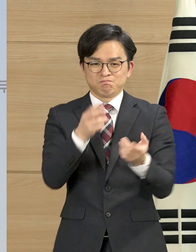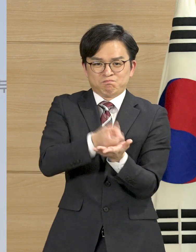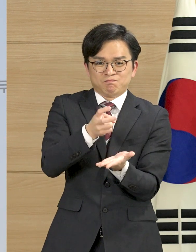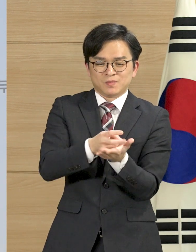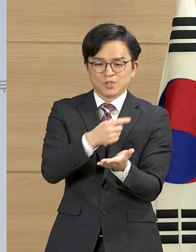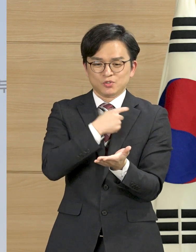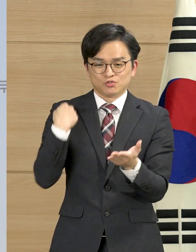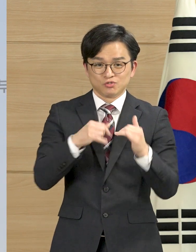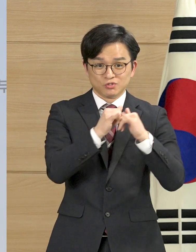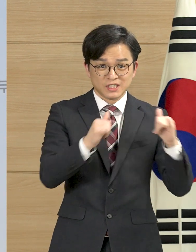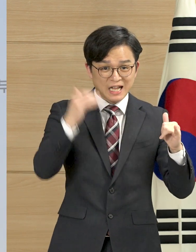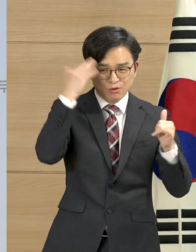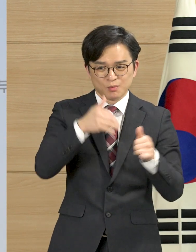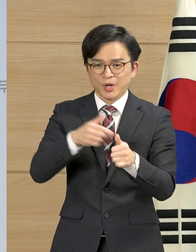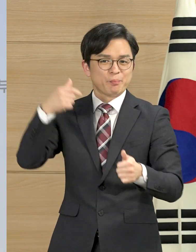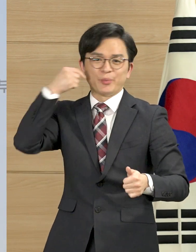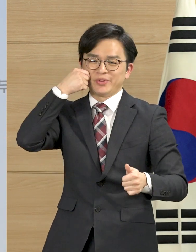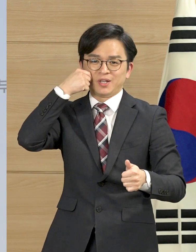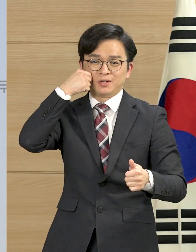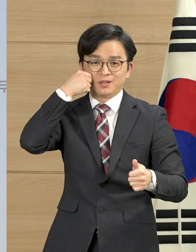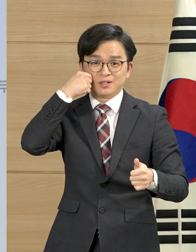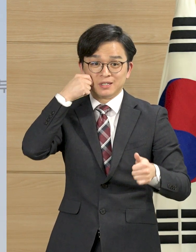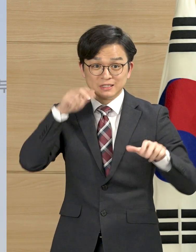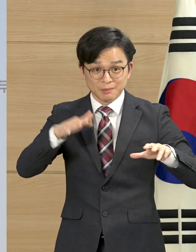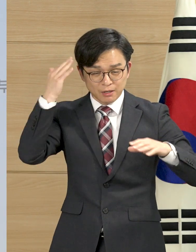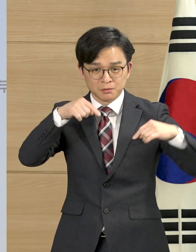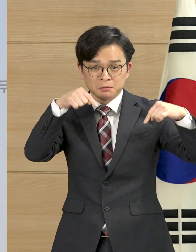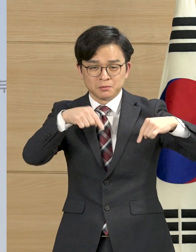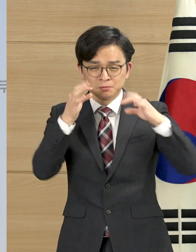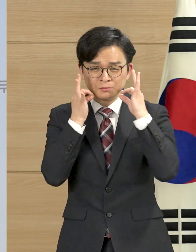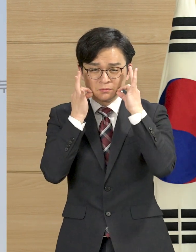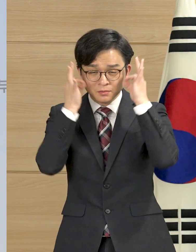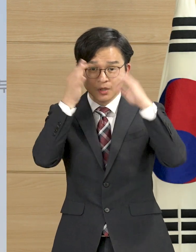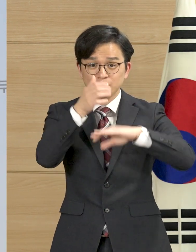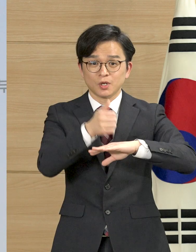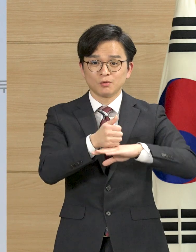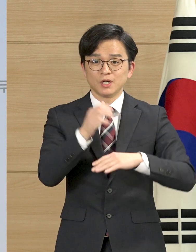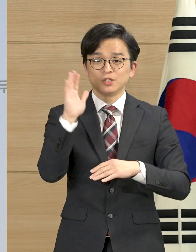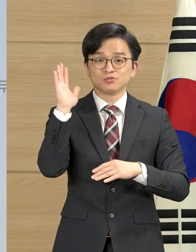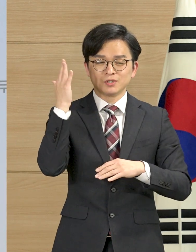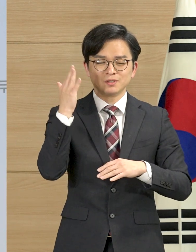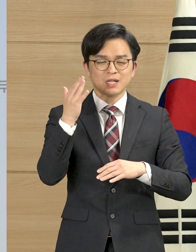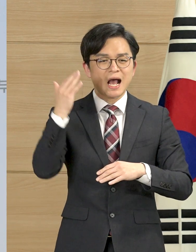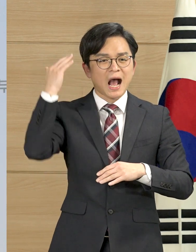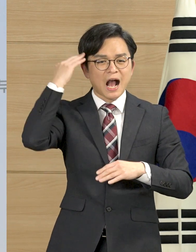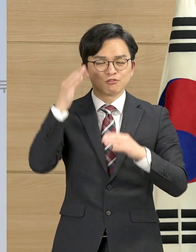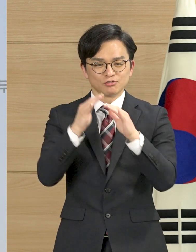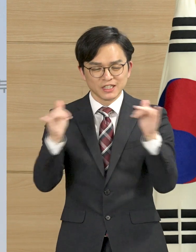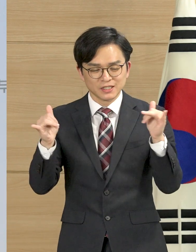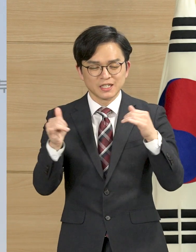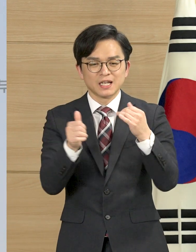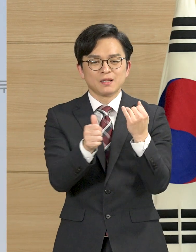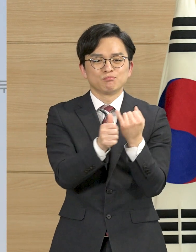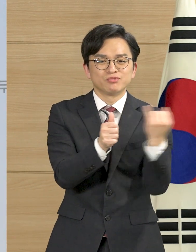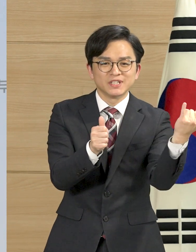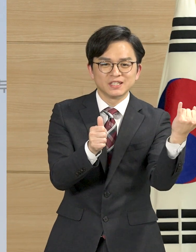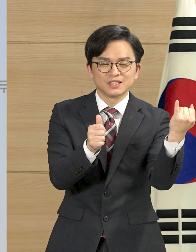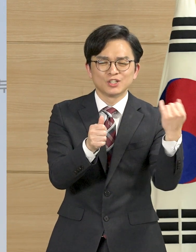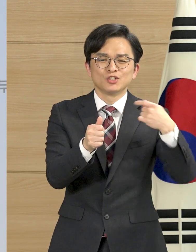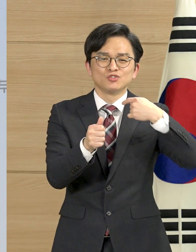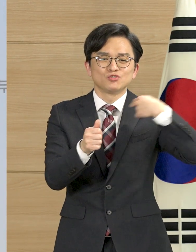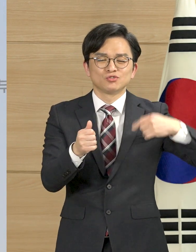가족의 임시항공편 탑승이 불가하다는 입장이었으나 최근 부모, 배우자, 자녀 등